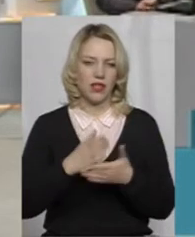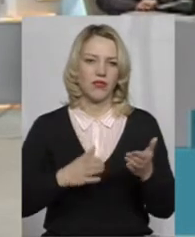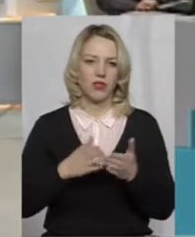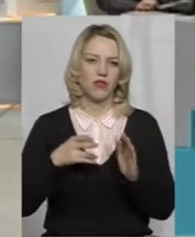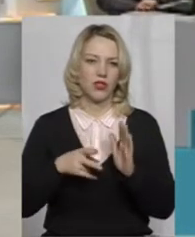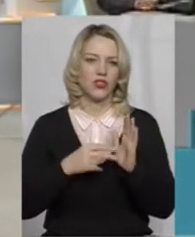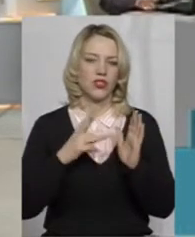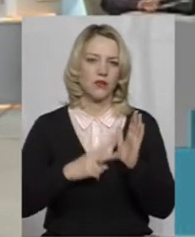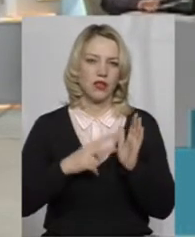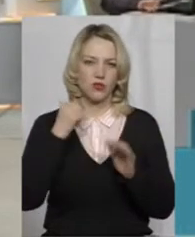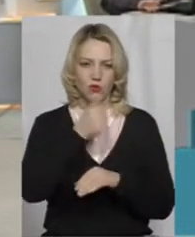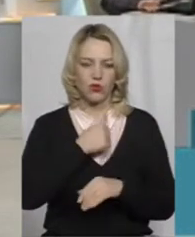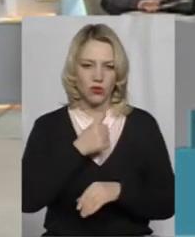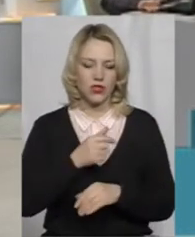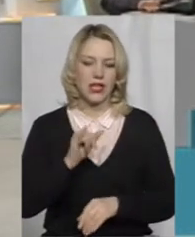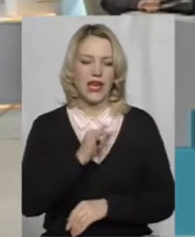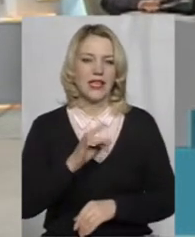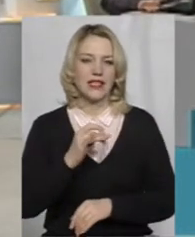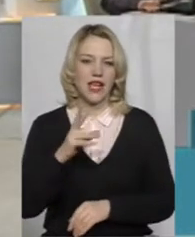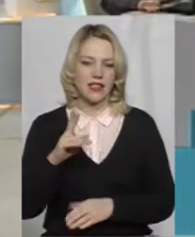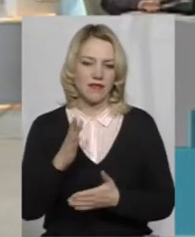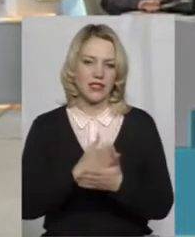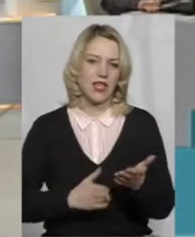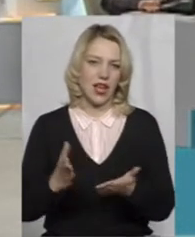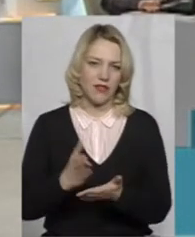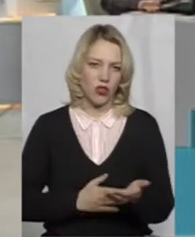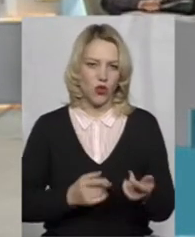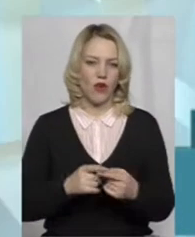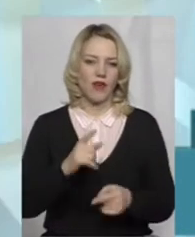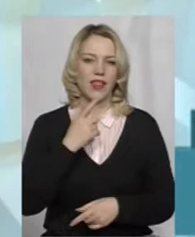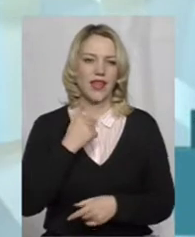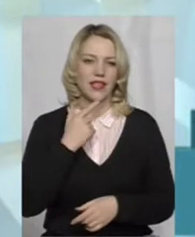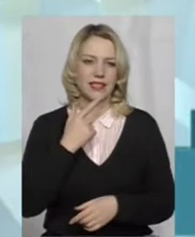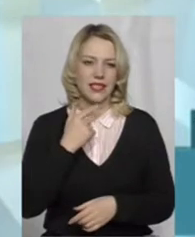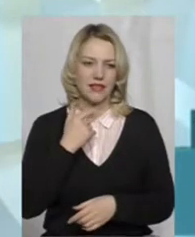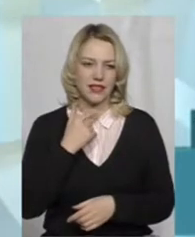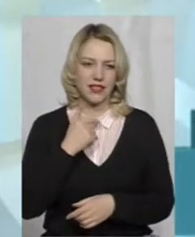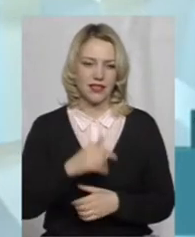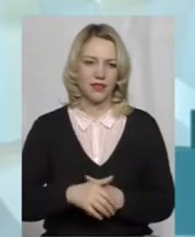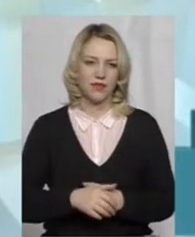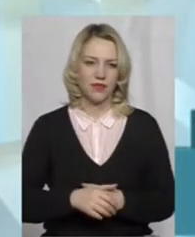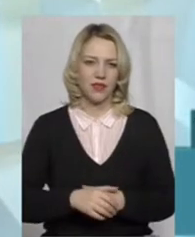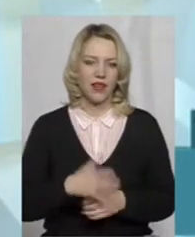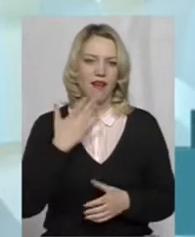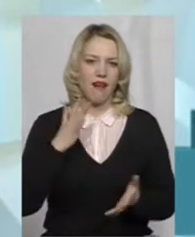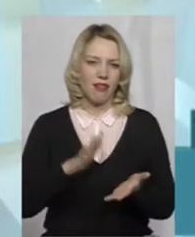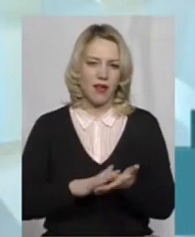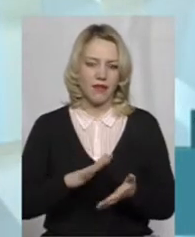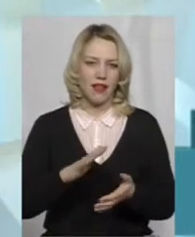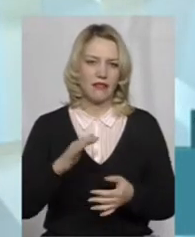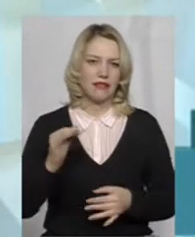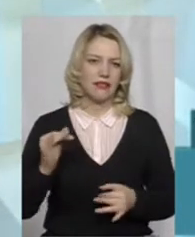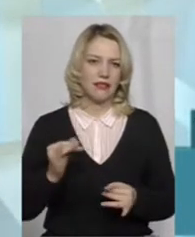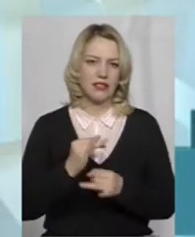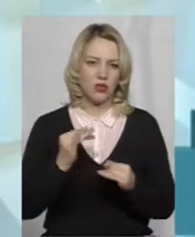2017 році. Ізяславський – ліквідовано. Красилівський – ганебна історія,